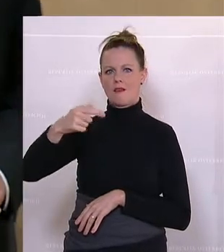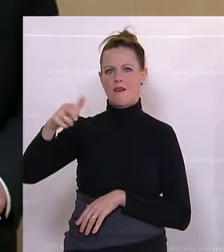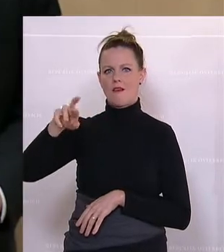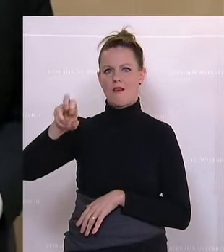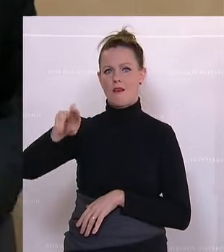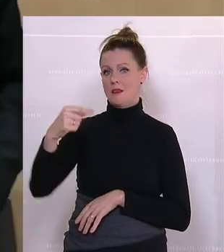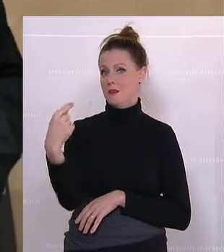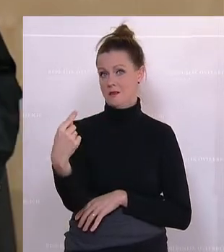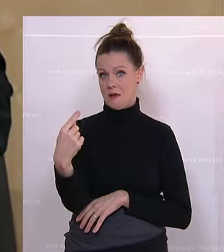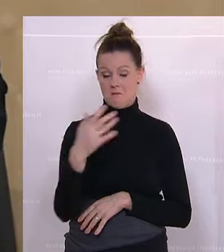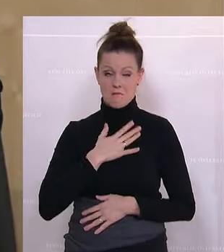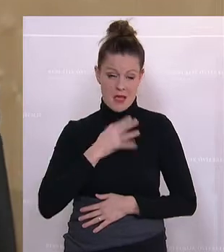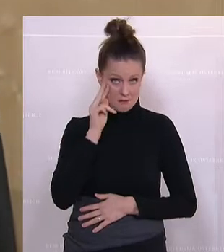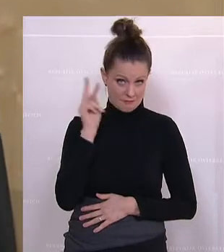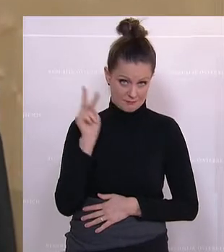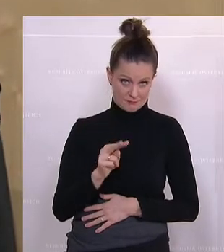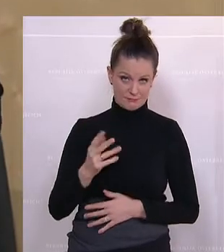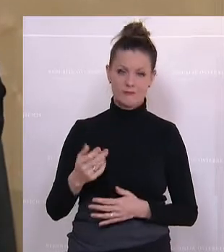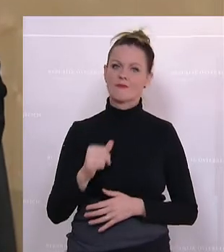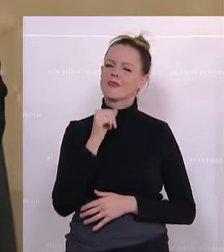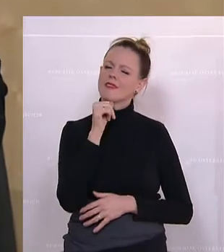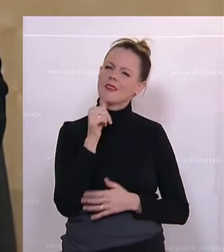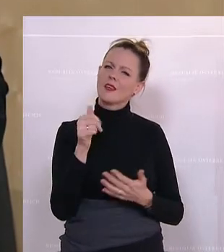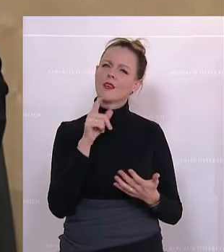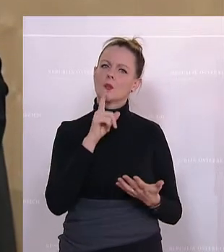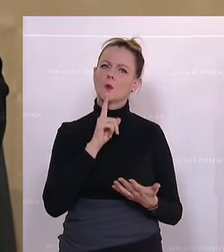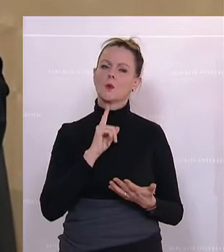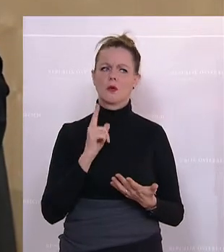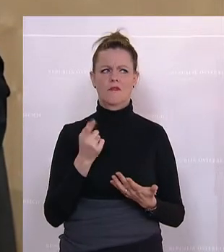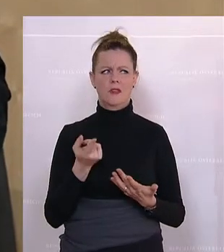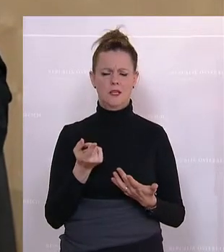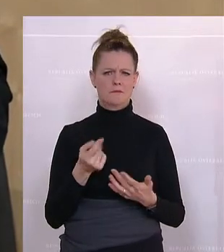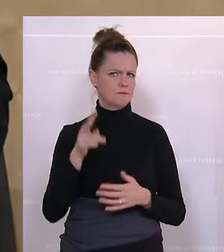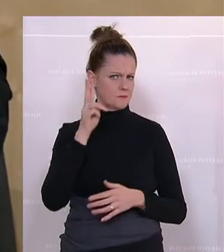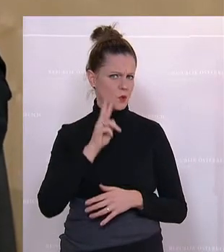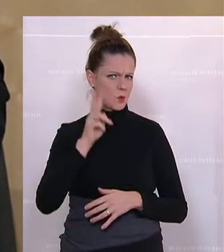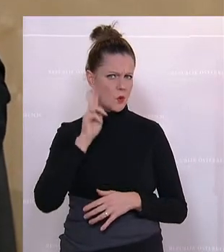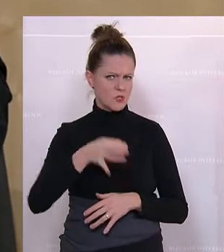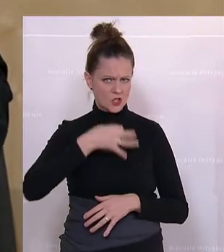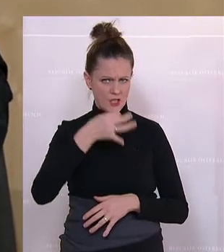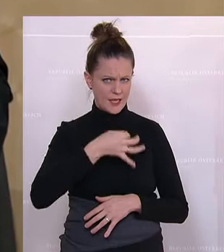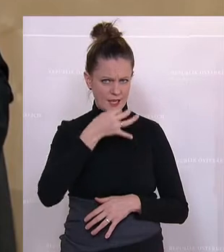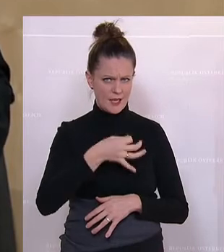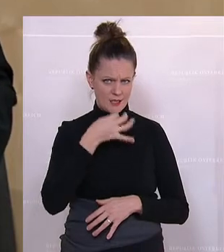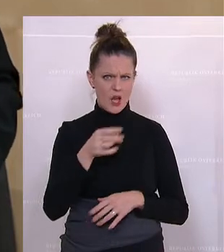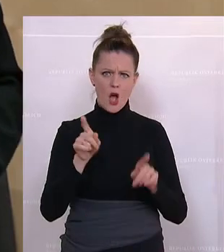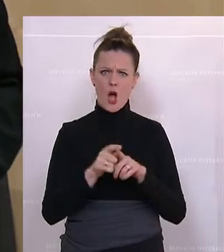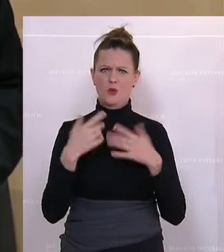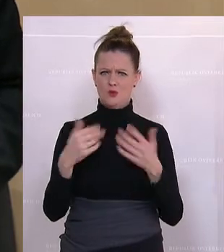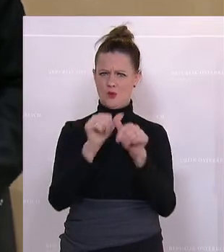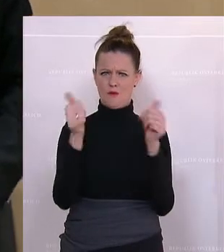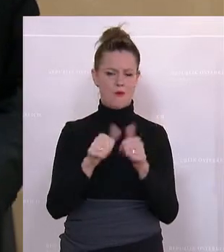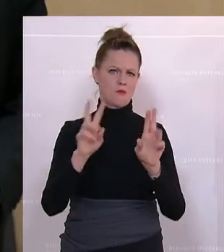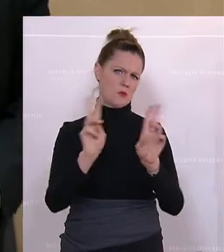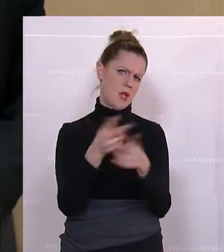hier aus meiner Sicht nicht nur sich sehr seltsam geäußert hat, sondern auch in einer nicht hinnehmbaren Art und Weise.